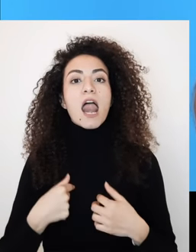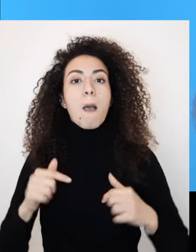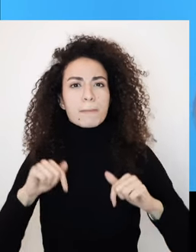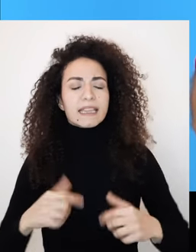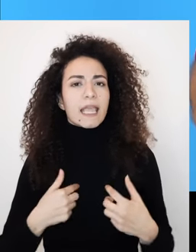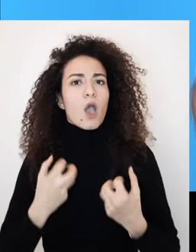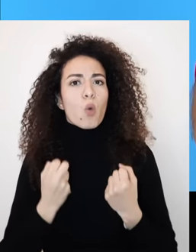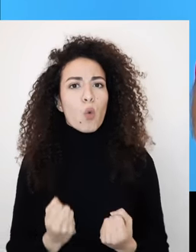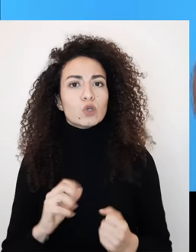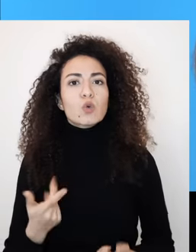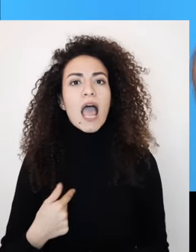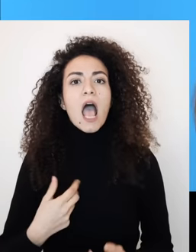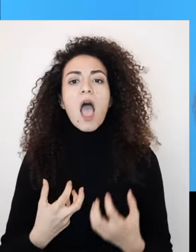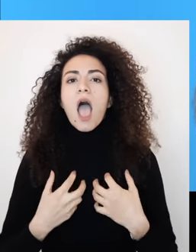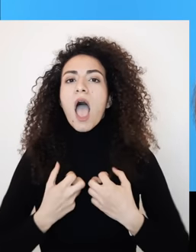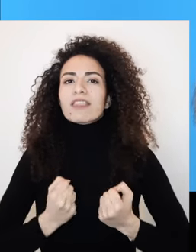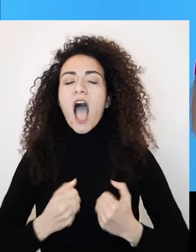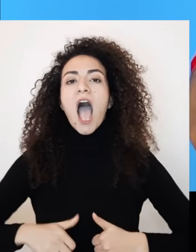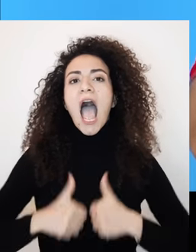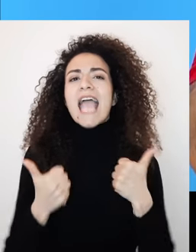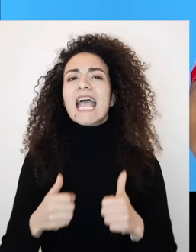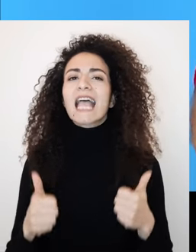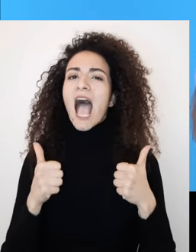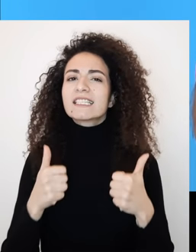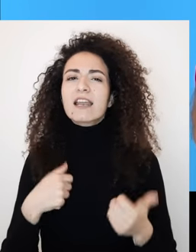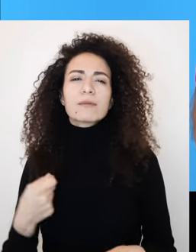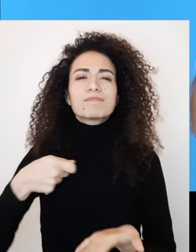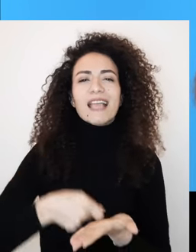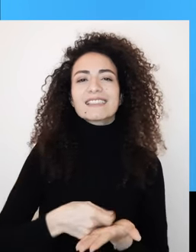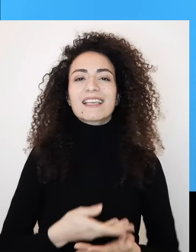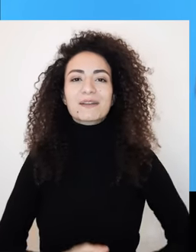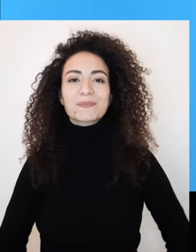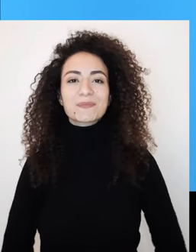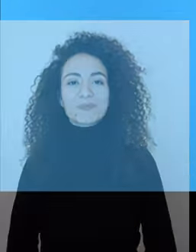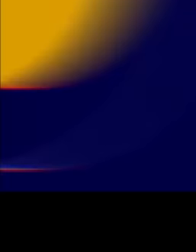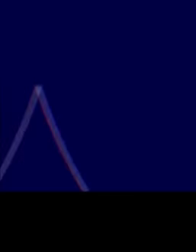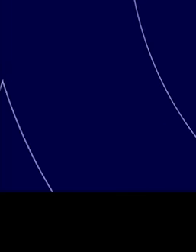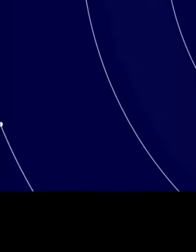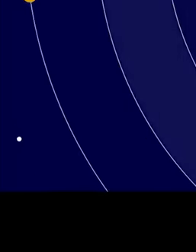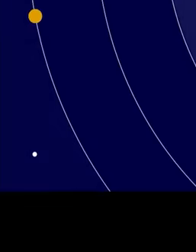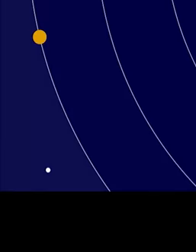طاقة وحياة متمكنة ومؤثرة وهيك منكون صرنا جاهزين للانطلاق